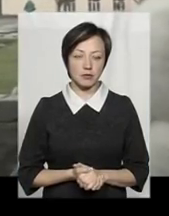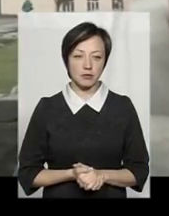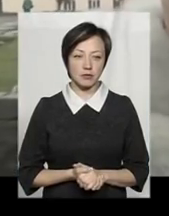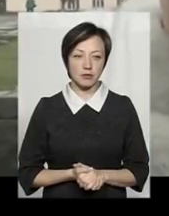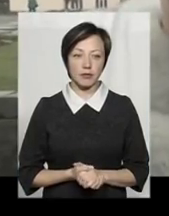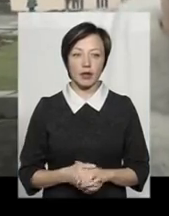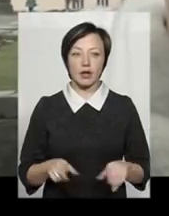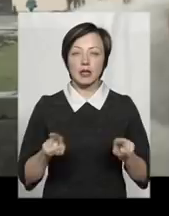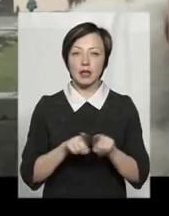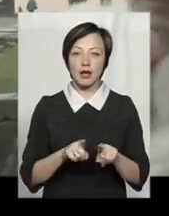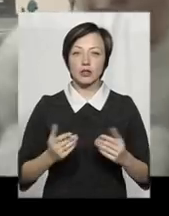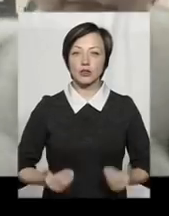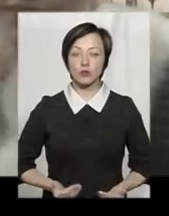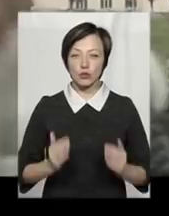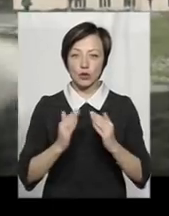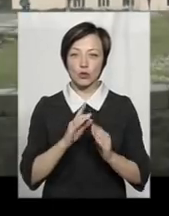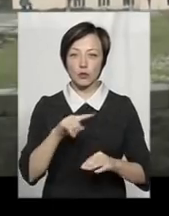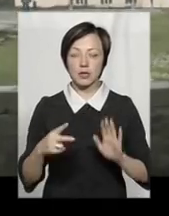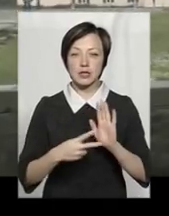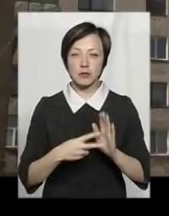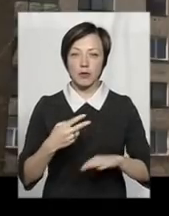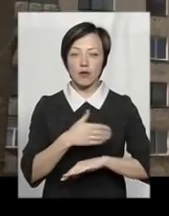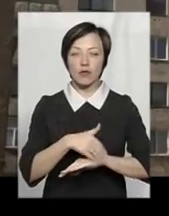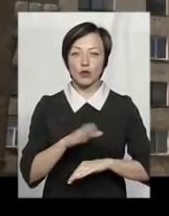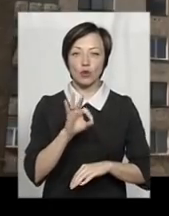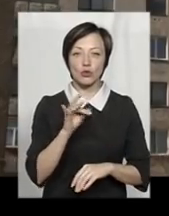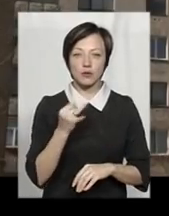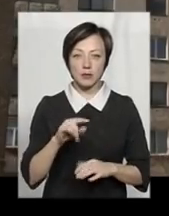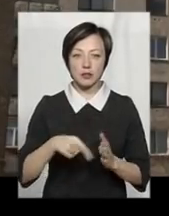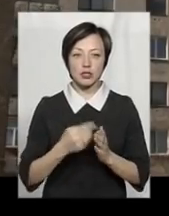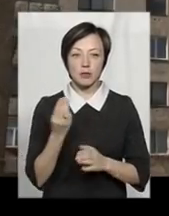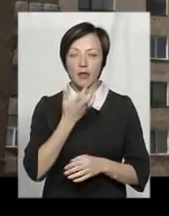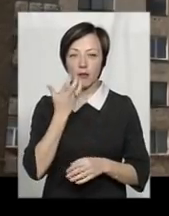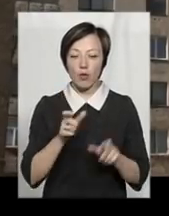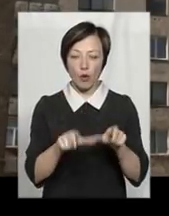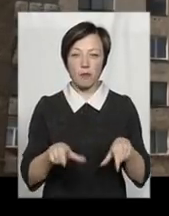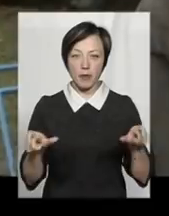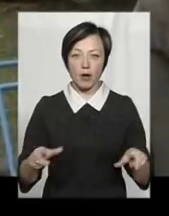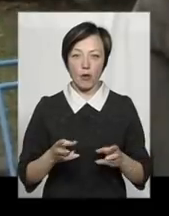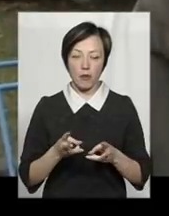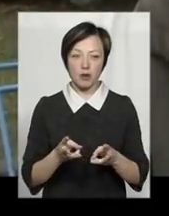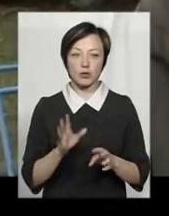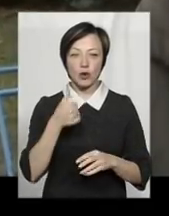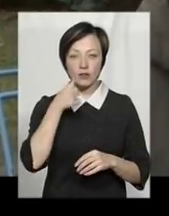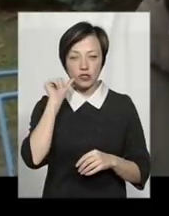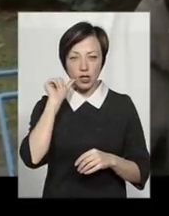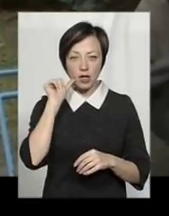Так, мешканка будинку номер 7 на вулиці Островського у Шепетівці говорить про тепло від батарей центрального опалення. Тільки